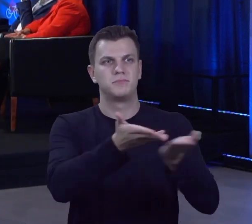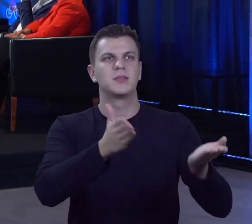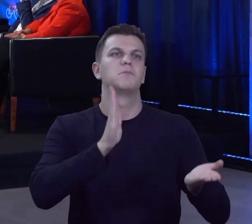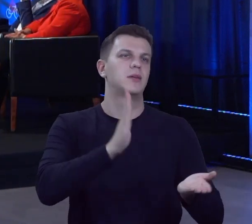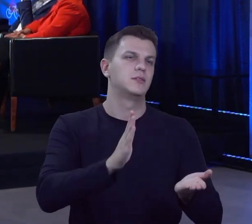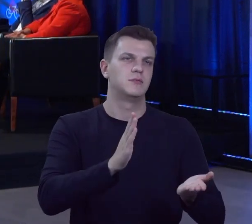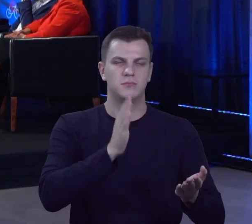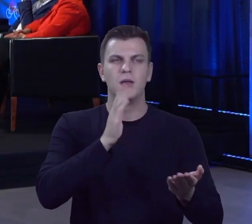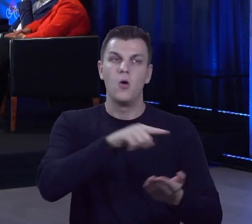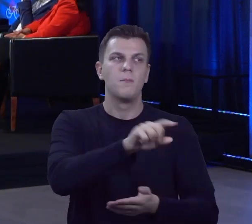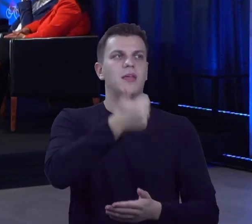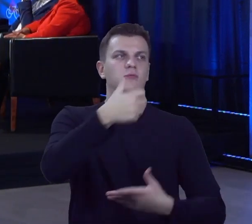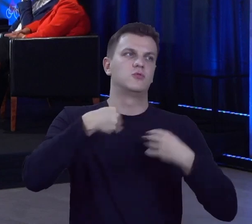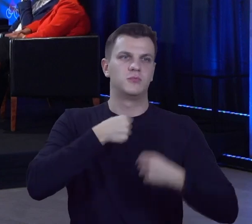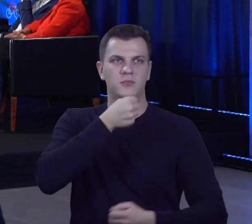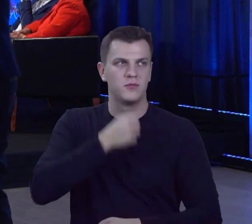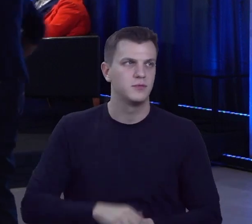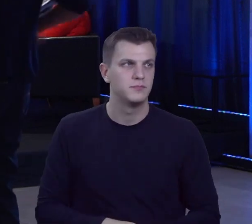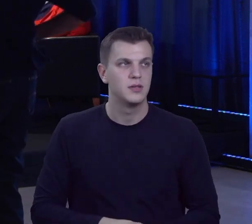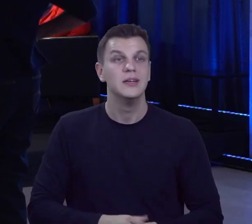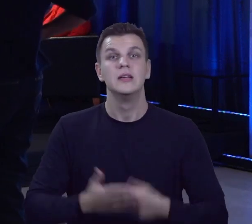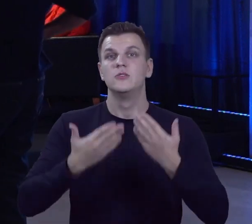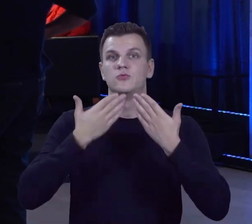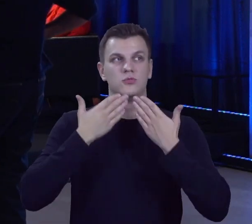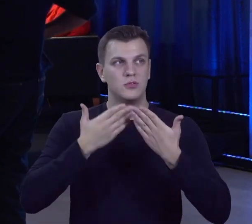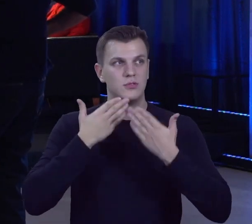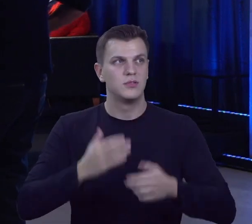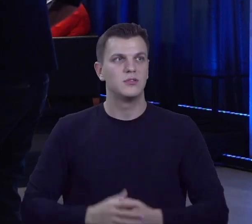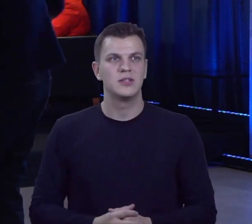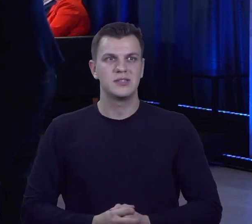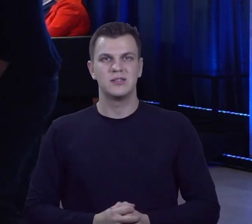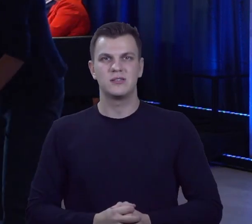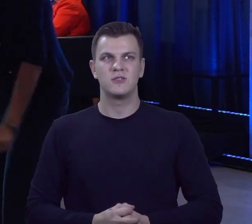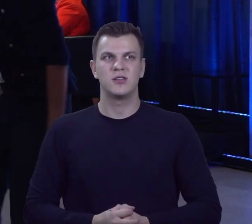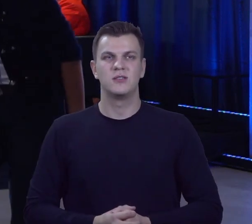pierwszej kolejności. Dziękuję bardzo. Wszyscy Państwo